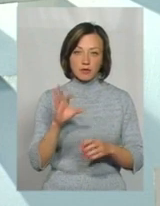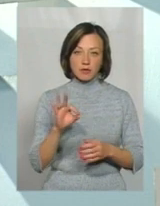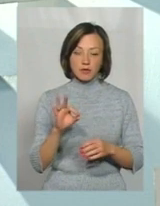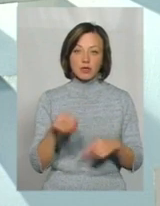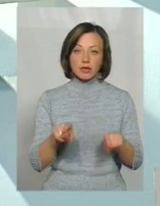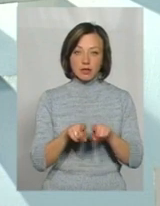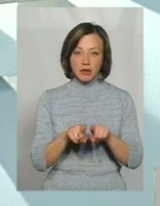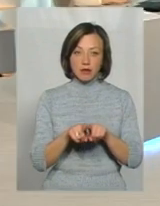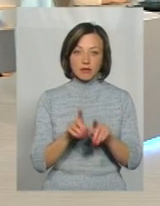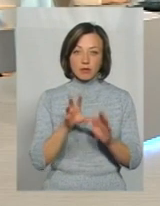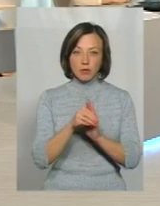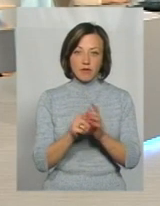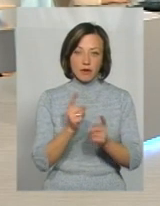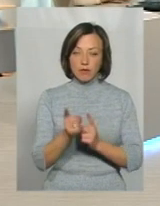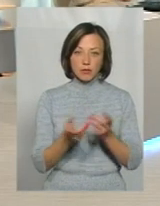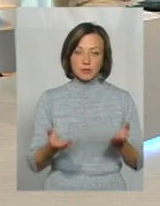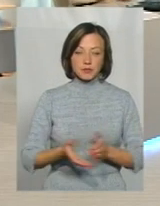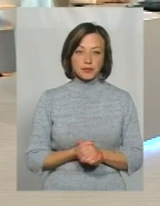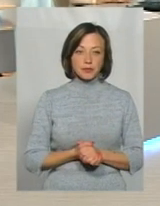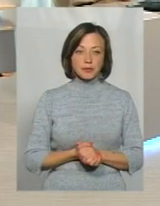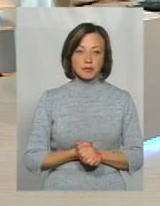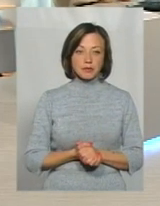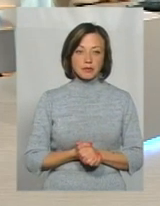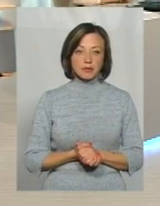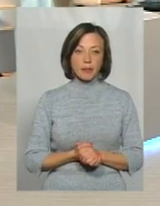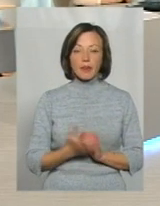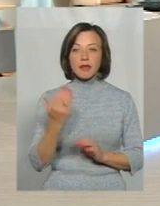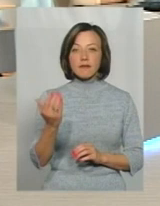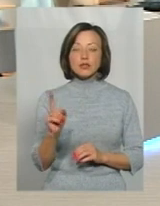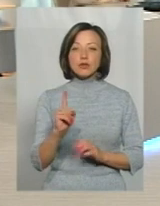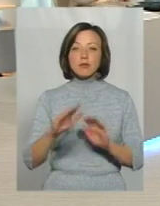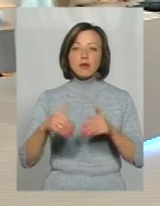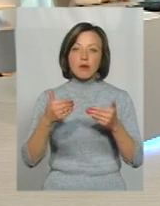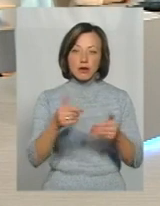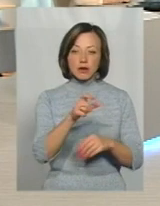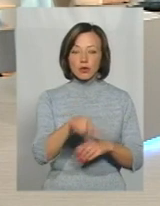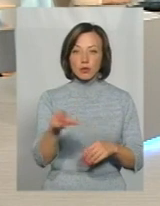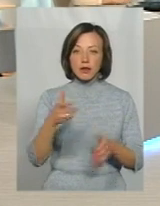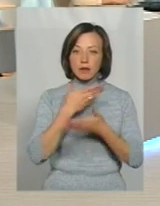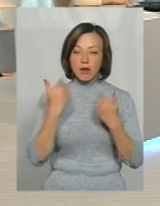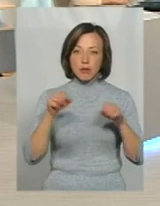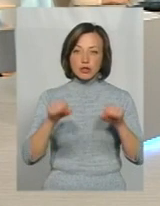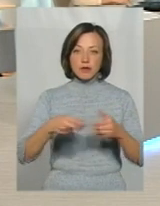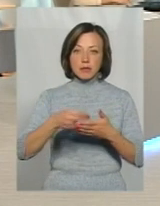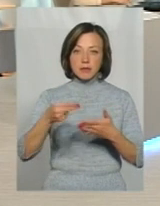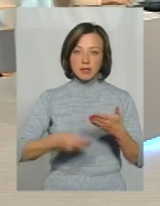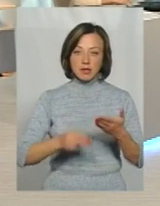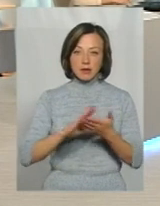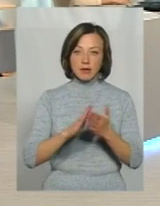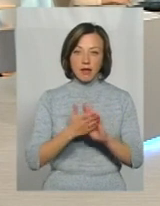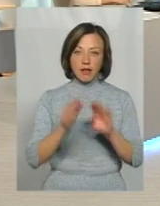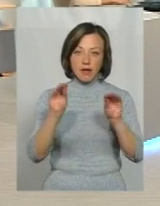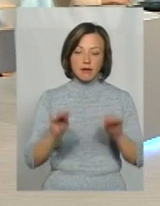І таким чином піде в реформу. Пані Людмила, що ви порадите тим людям, які не мають можливості підписати все ж таки